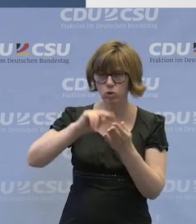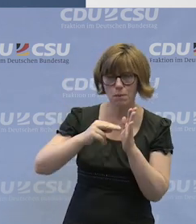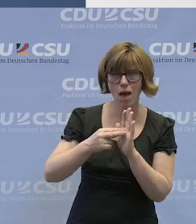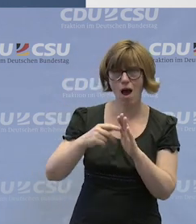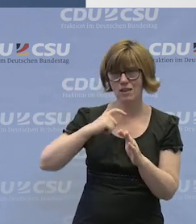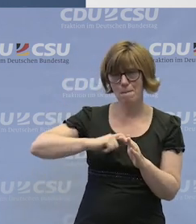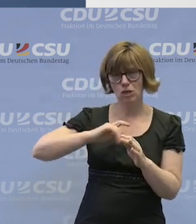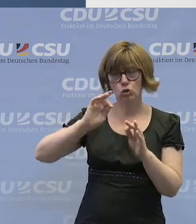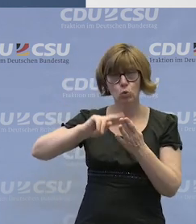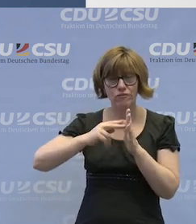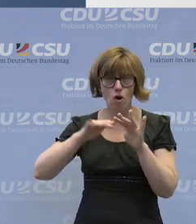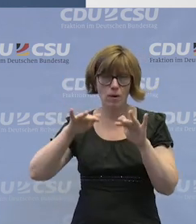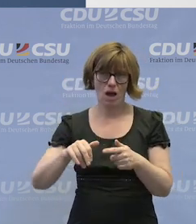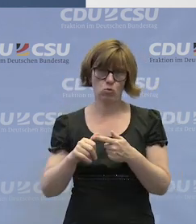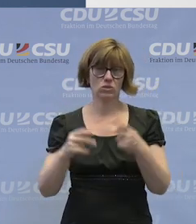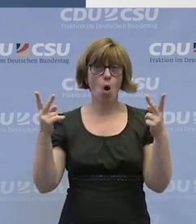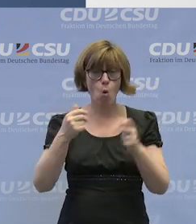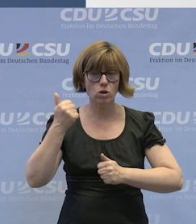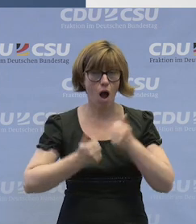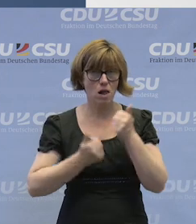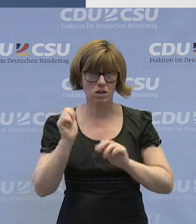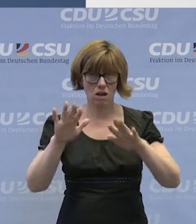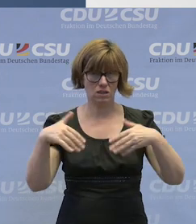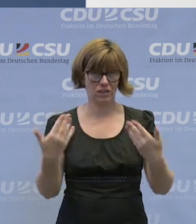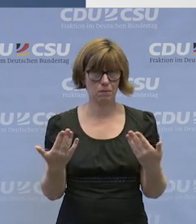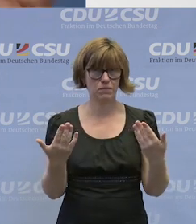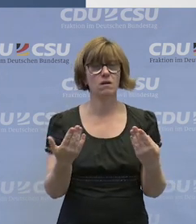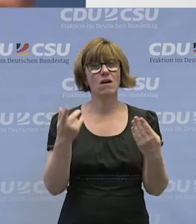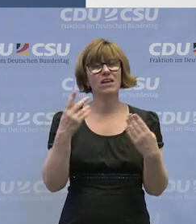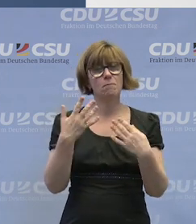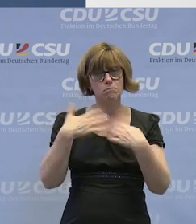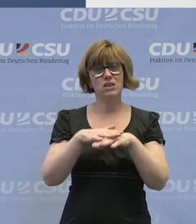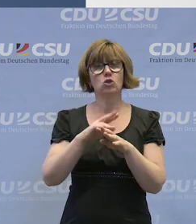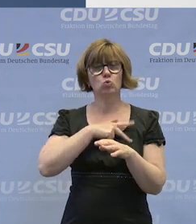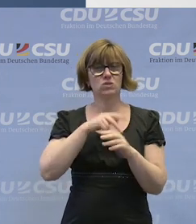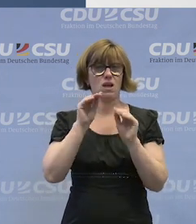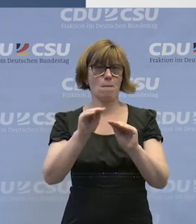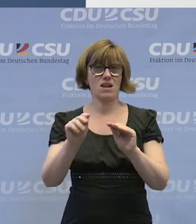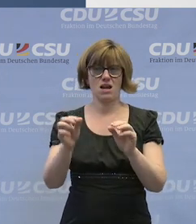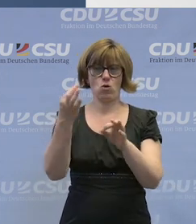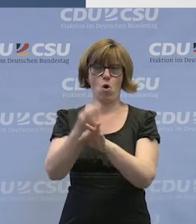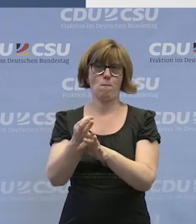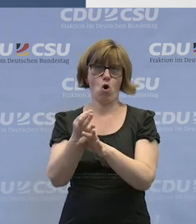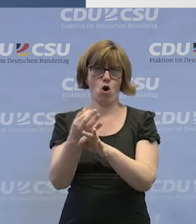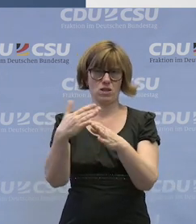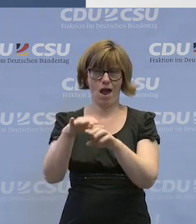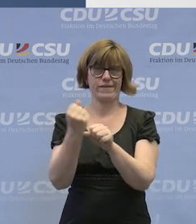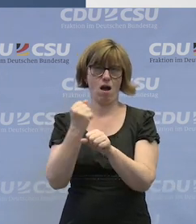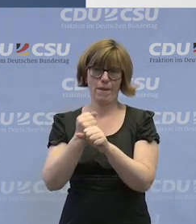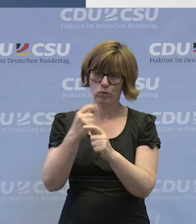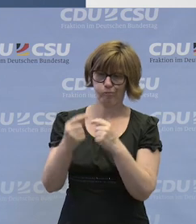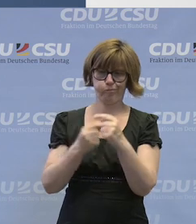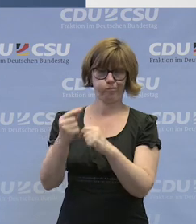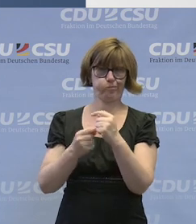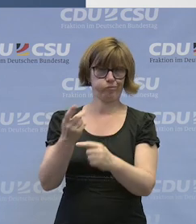vorbereitet. Oder aber als Alternative, die es auch gibt, sie werden dann mit dem Sozialpädagogen vor Ort eingearbeitet. Das